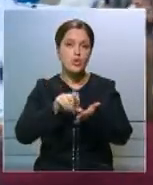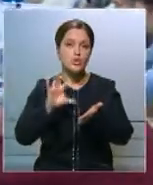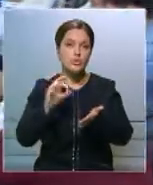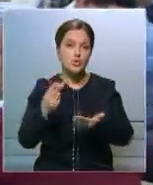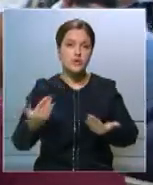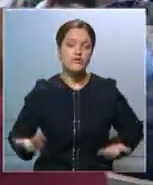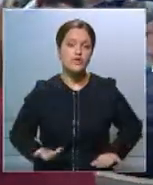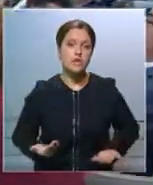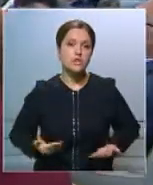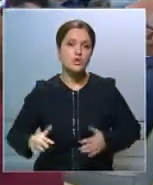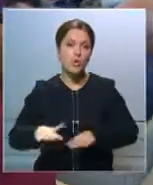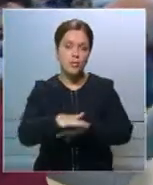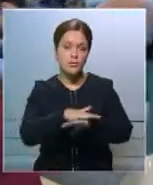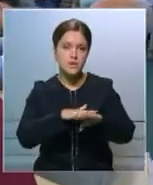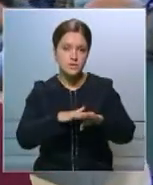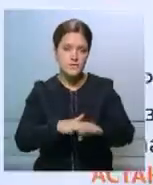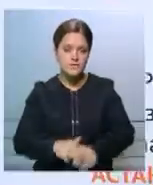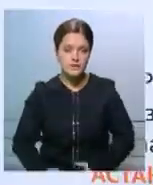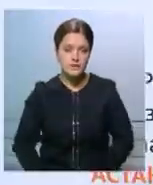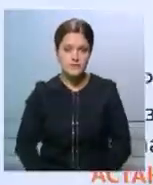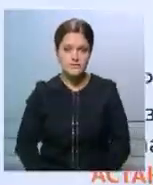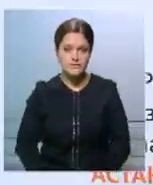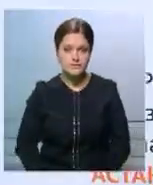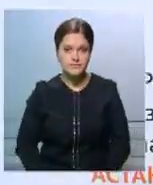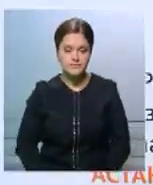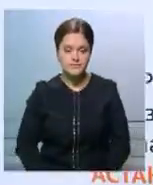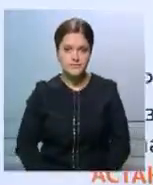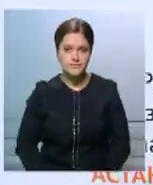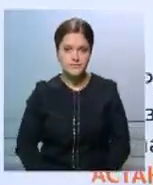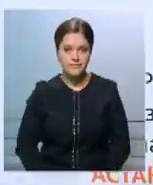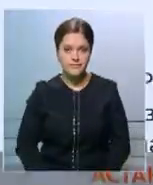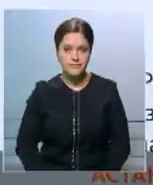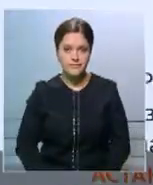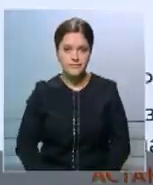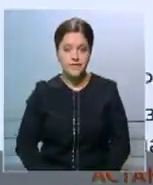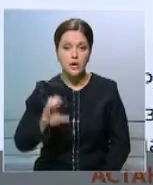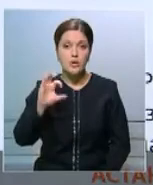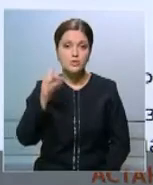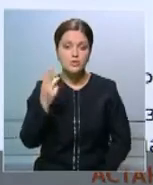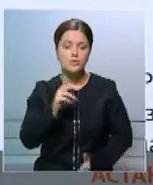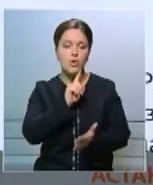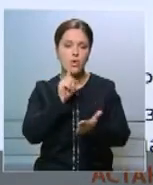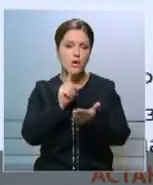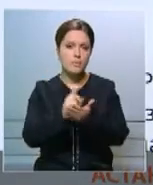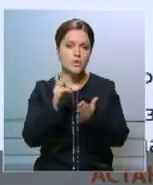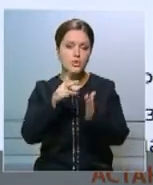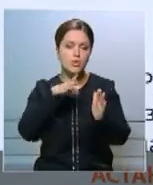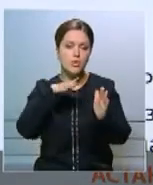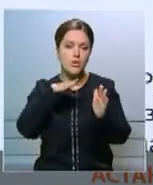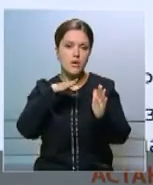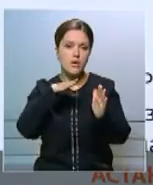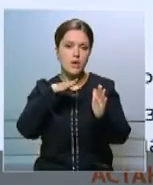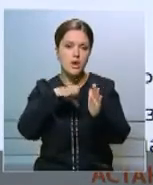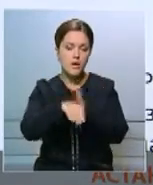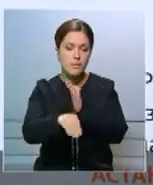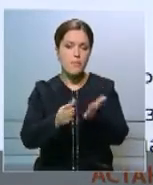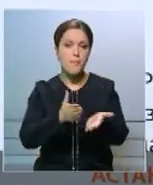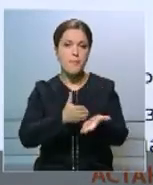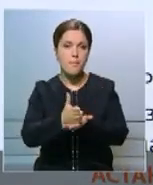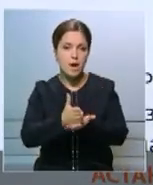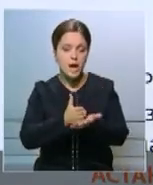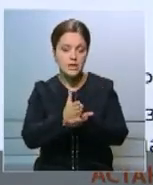в жизни общества. Я думаю, что социология не должна быть апологетичной в отношении политического